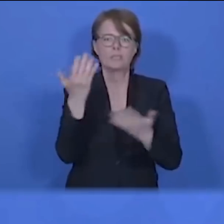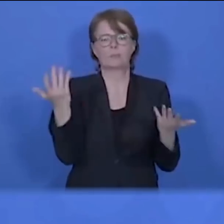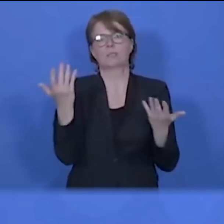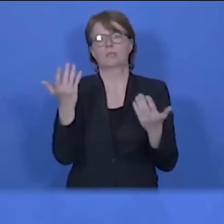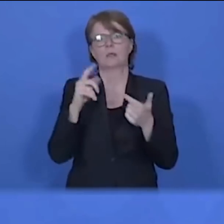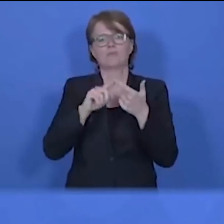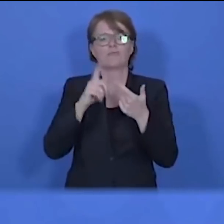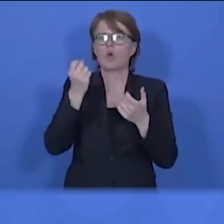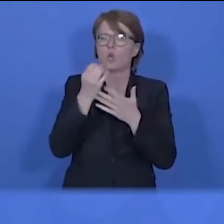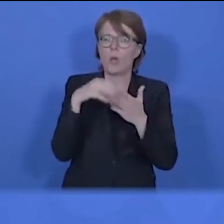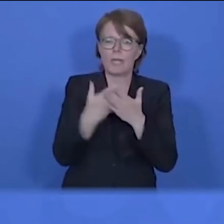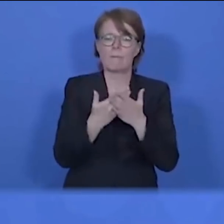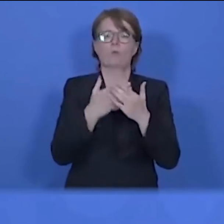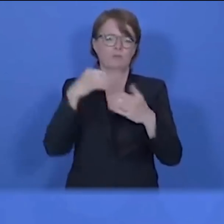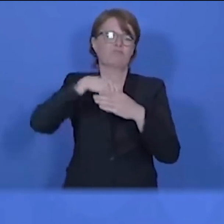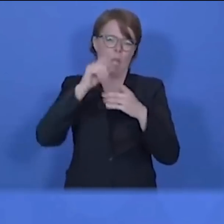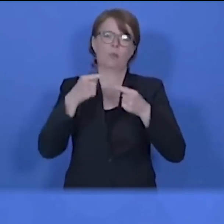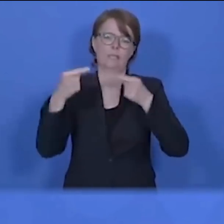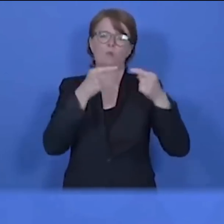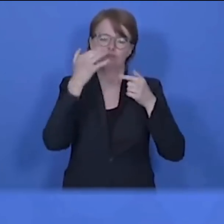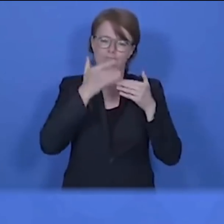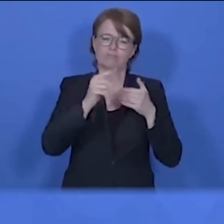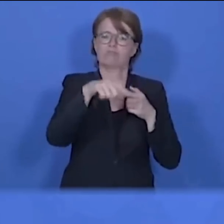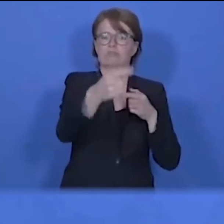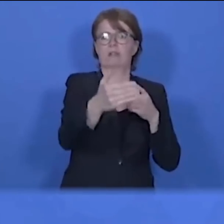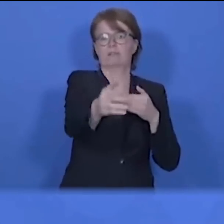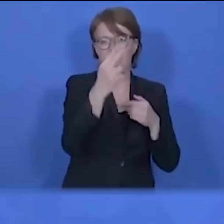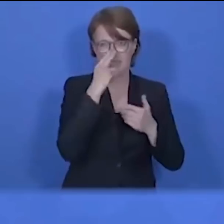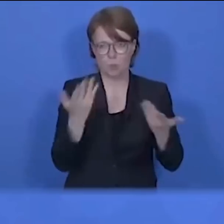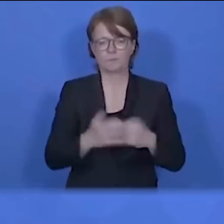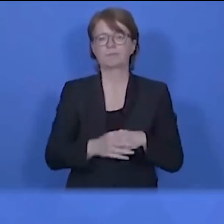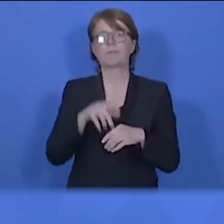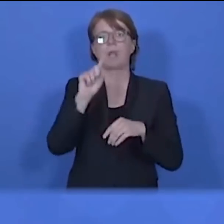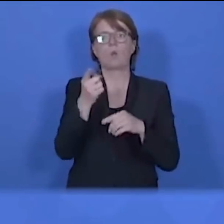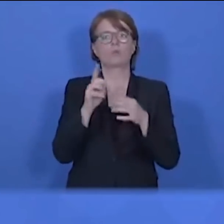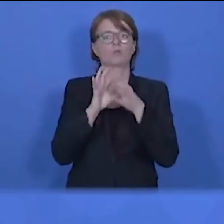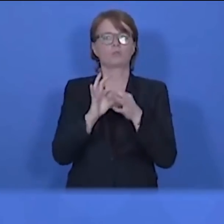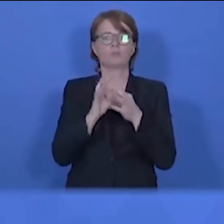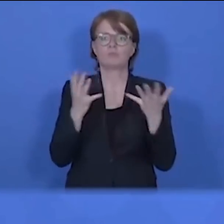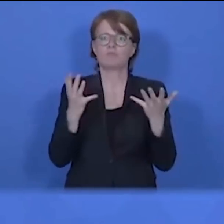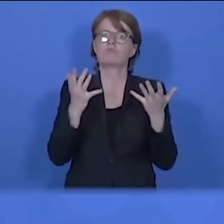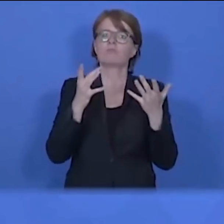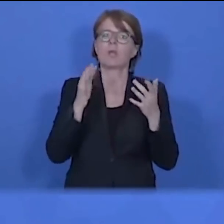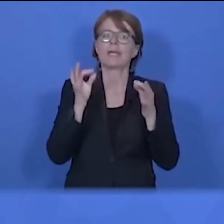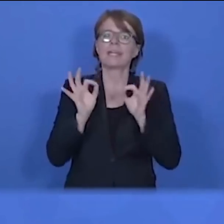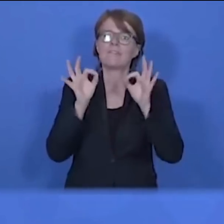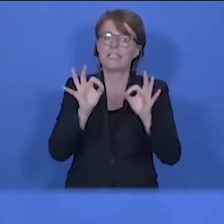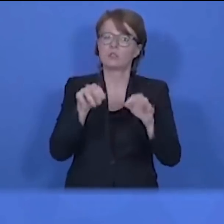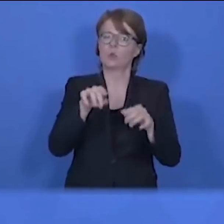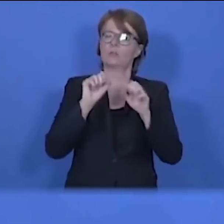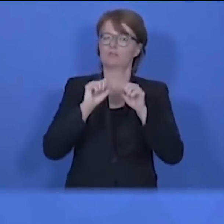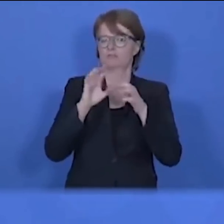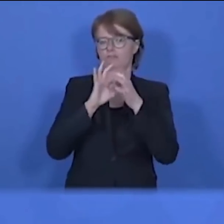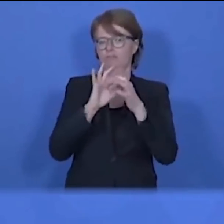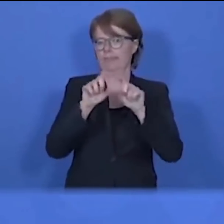und für die weiteren Kultureinrichtungen vorzubereiten, immer vorausgesetzt natürlich, dass das Infektionsgeschehen das zulässt.